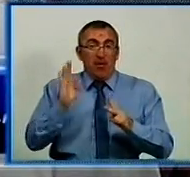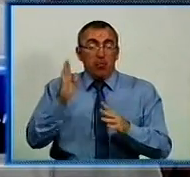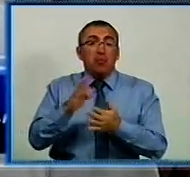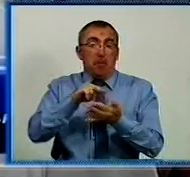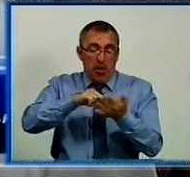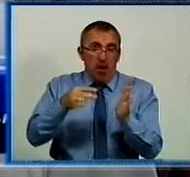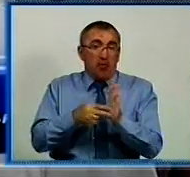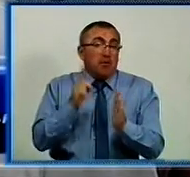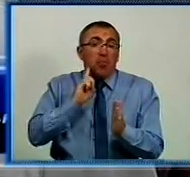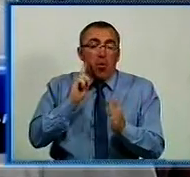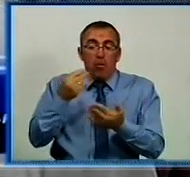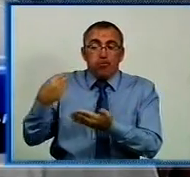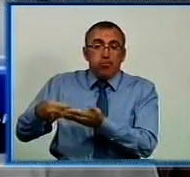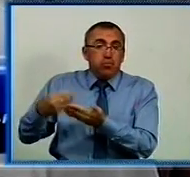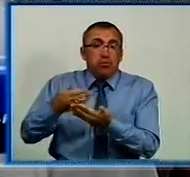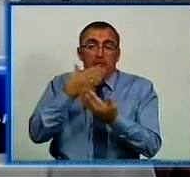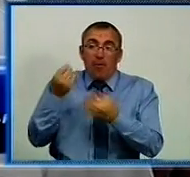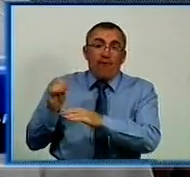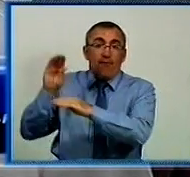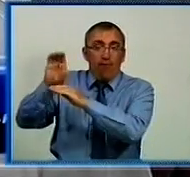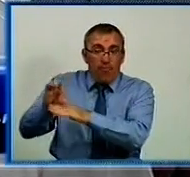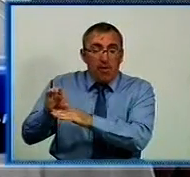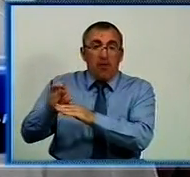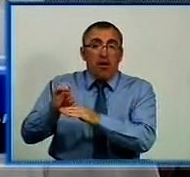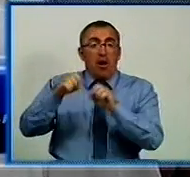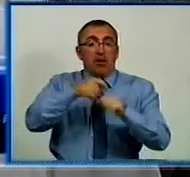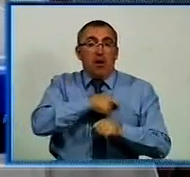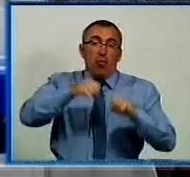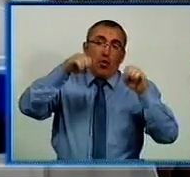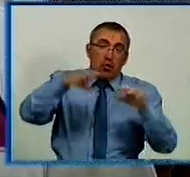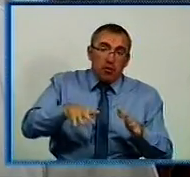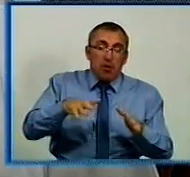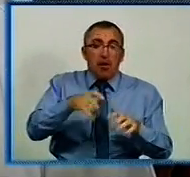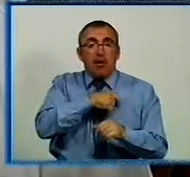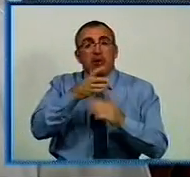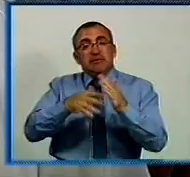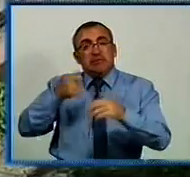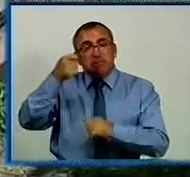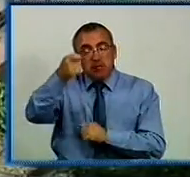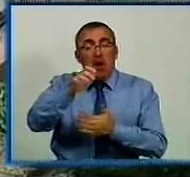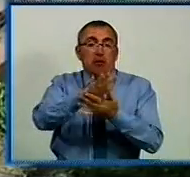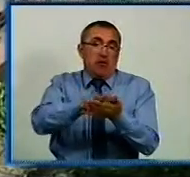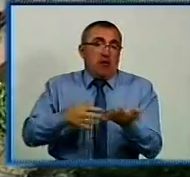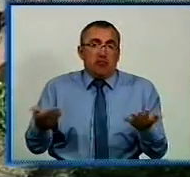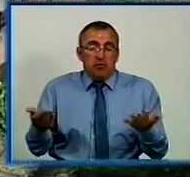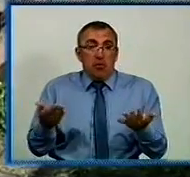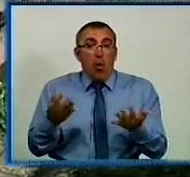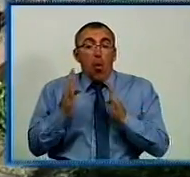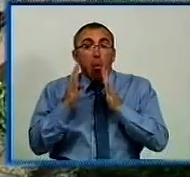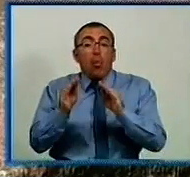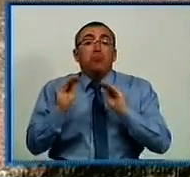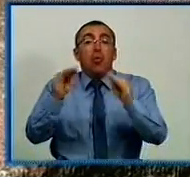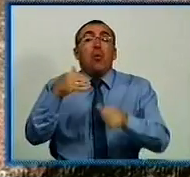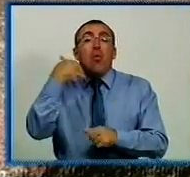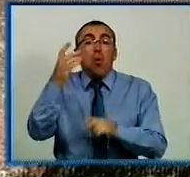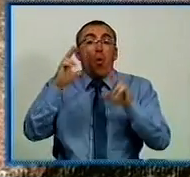поки в бюджеті немає, це треба вносити в бюджет, щоб депутати прийняли рішення, депутатський запит, і потім продовжити далі. Коли огорожу встановлять, її